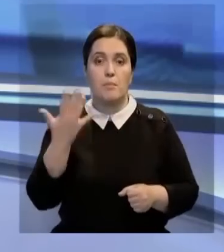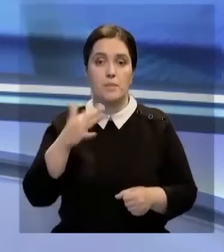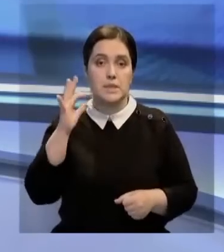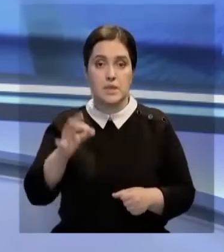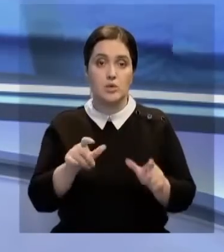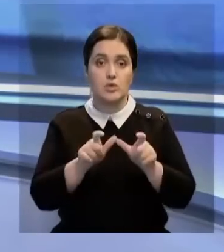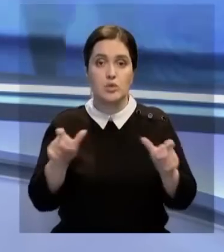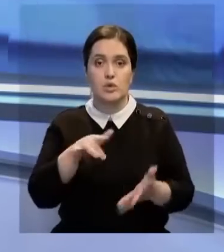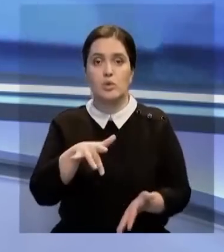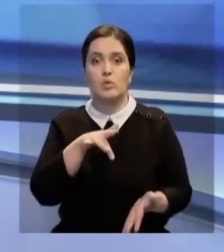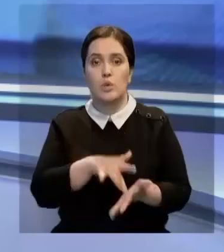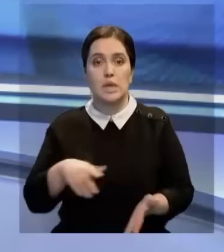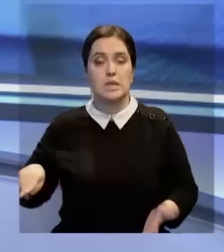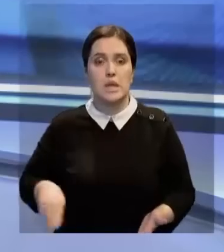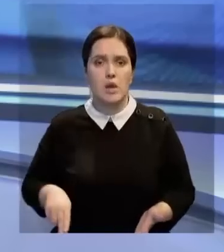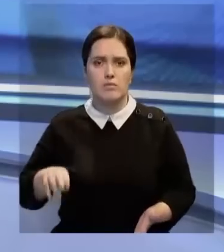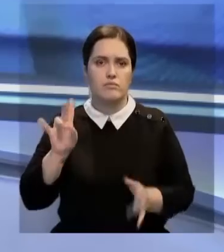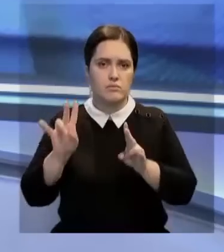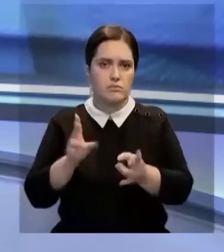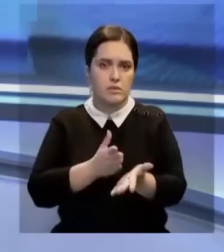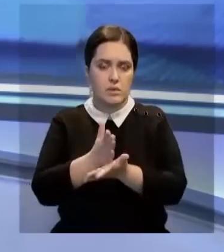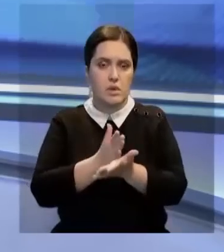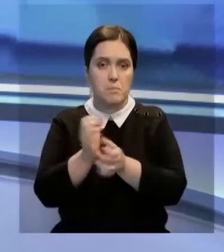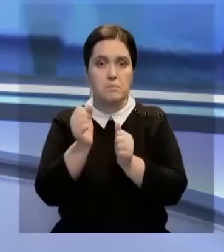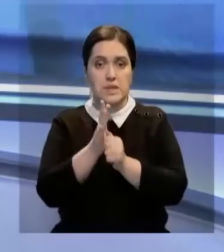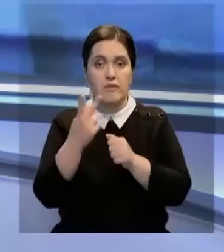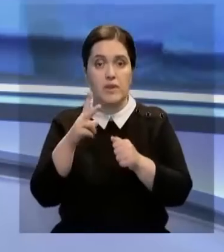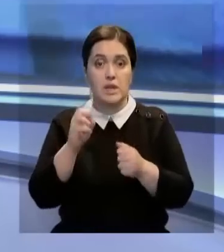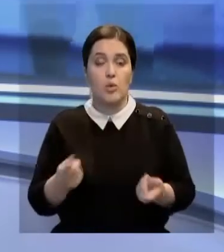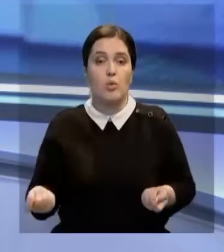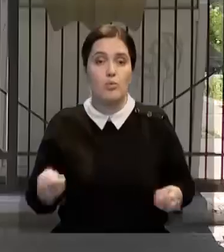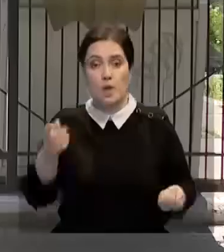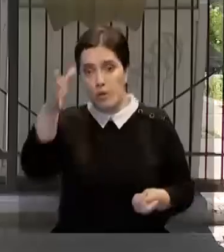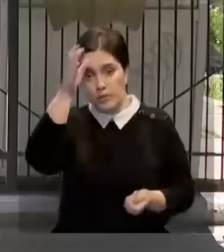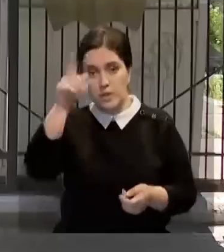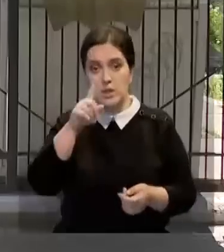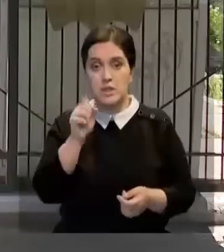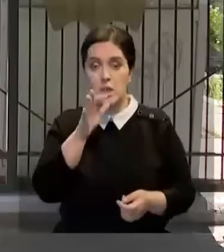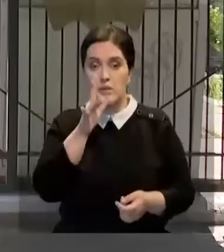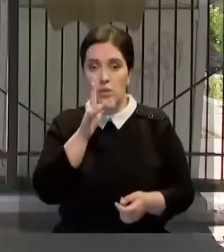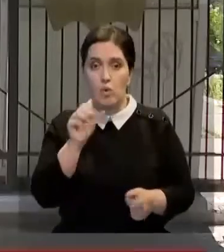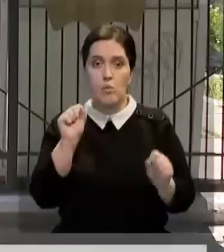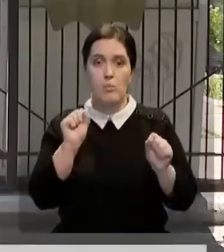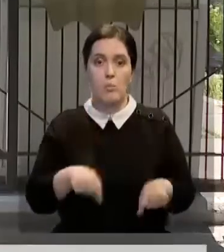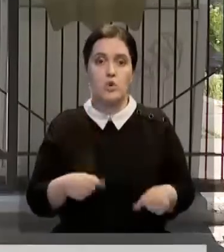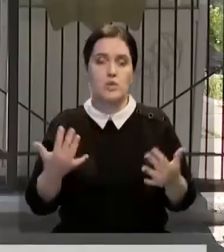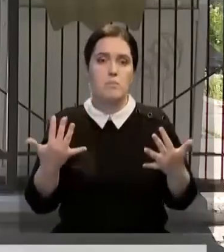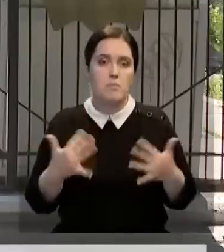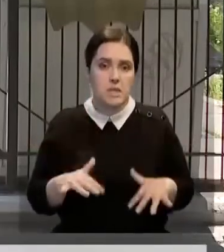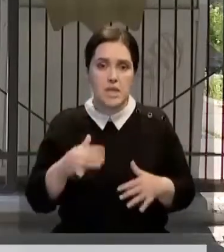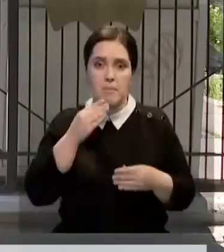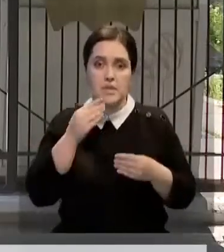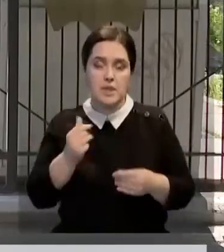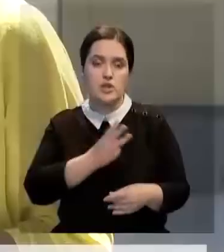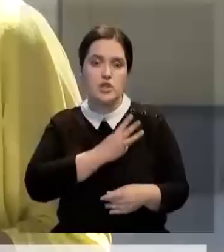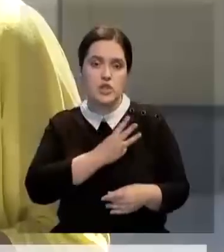почти половины школ мегаполиса, где директора не менялись по 15-20 лет. Управление образования уверено, за такой срок специалист может